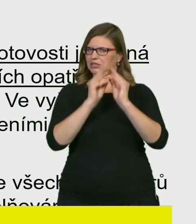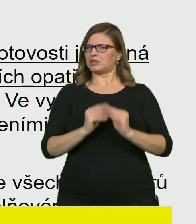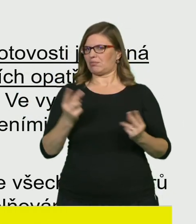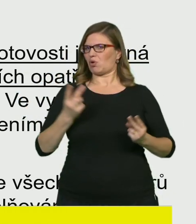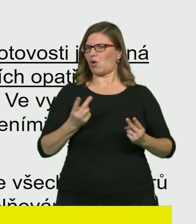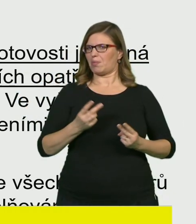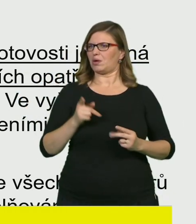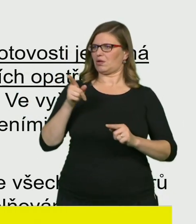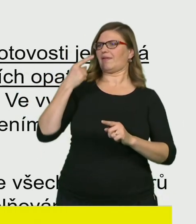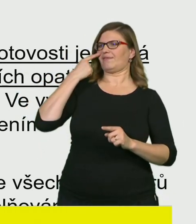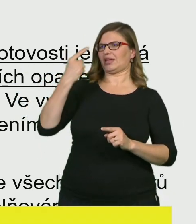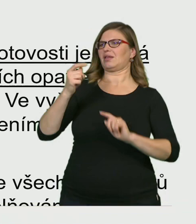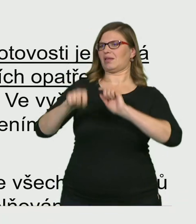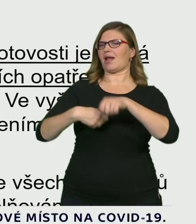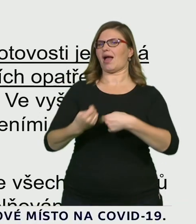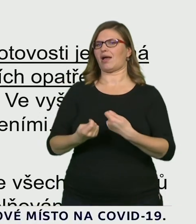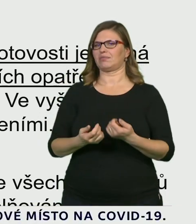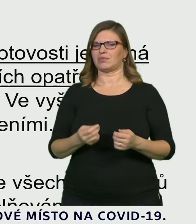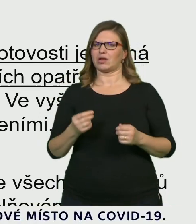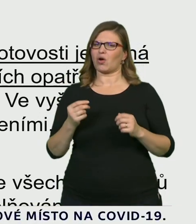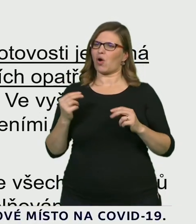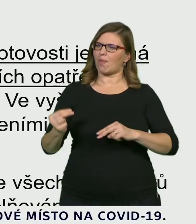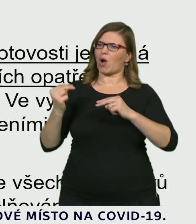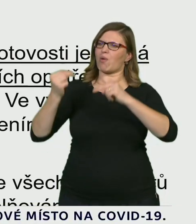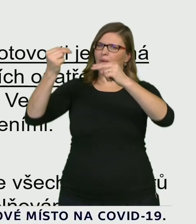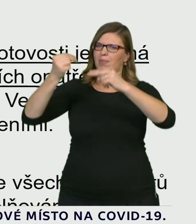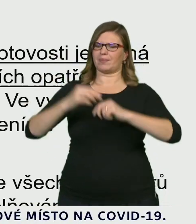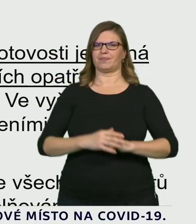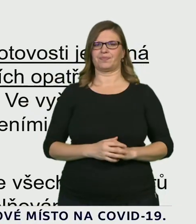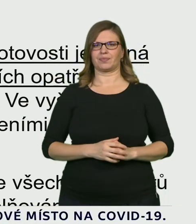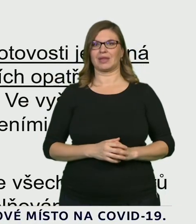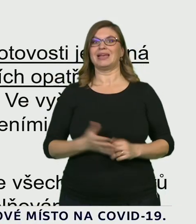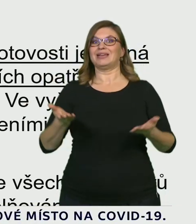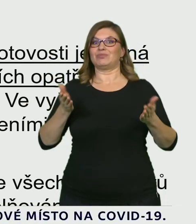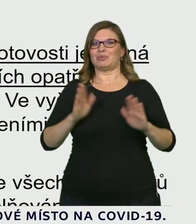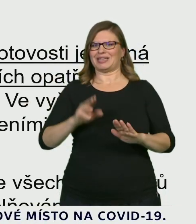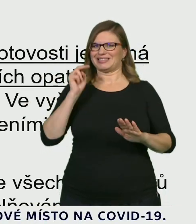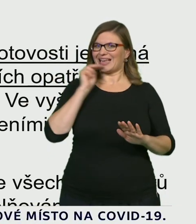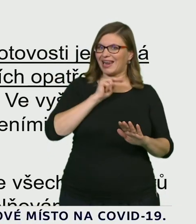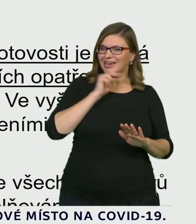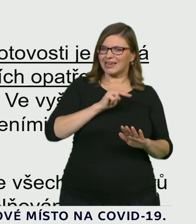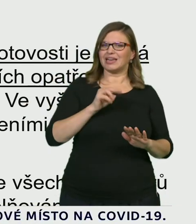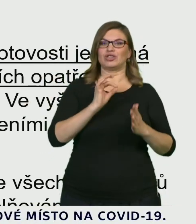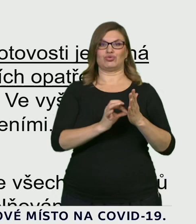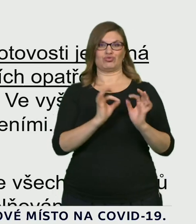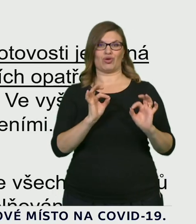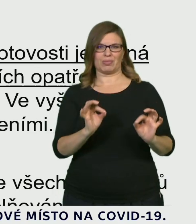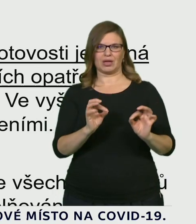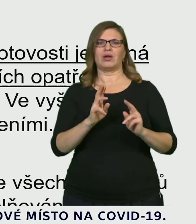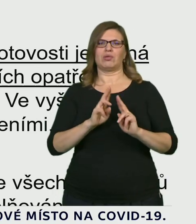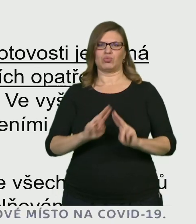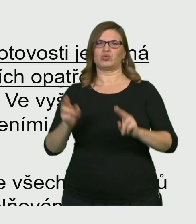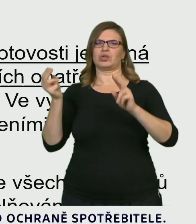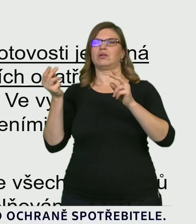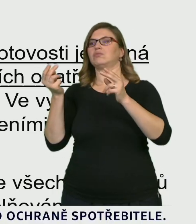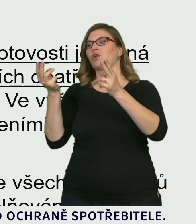Při nízkých stupních rizika, pokud je situace dle všech parametrů pod kontrolou, lze naopak postupovat při rozvolnění regionálně. Když